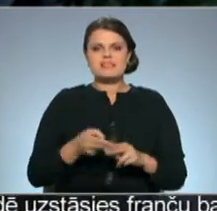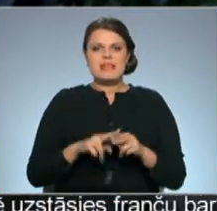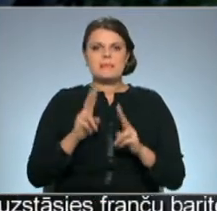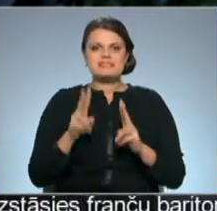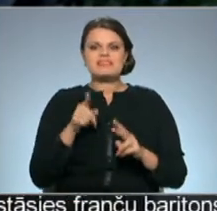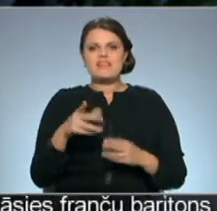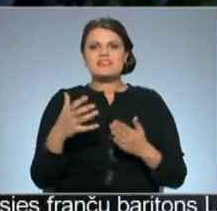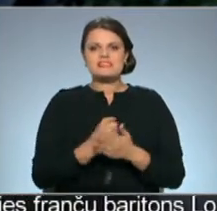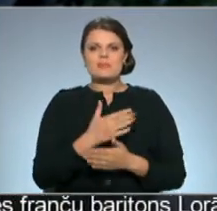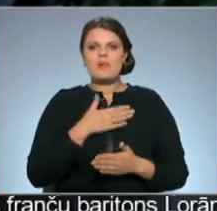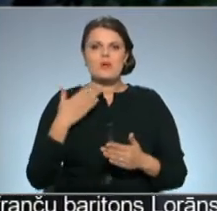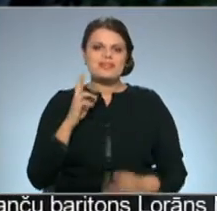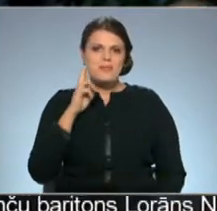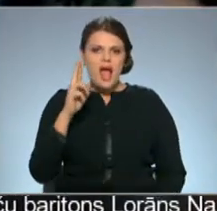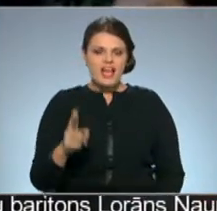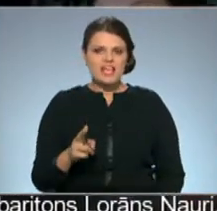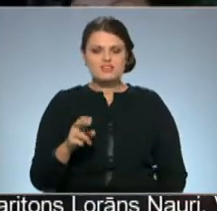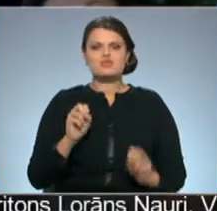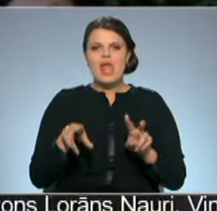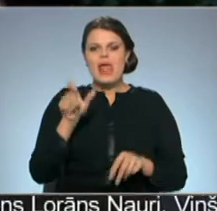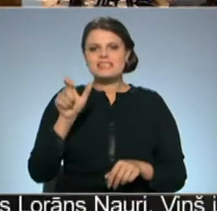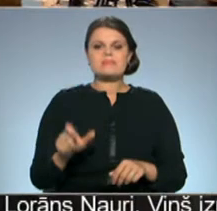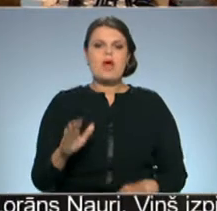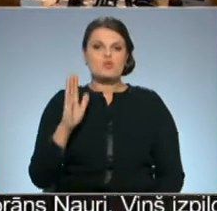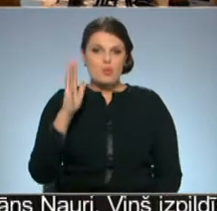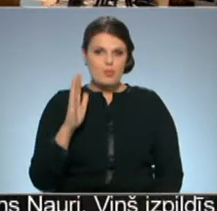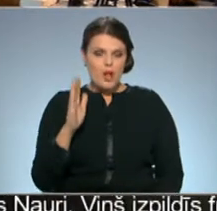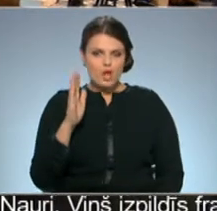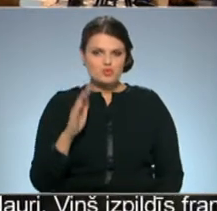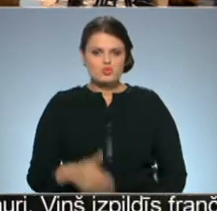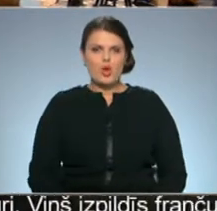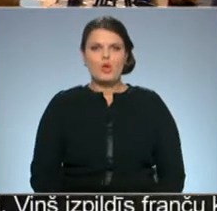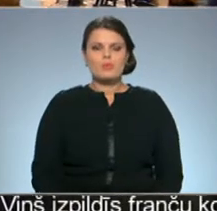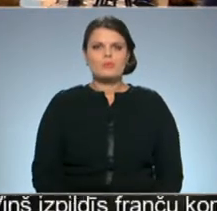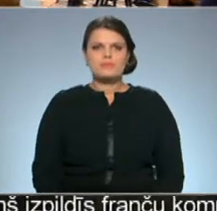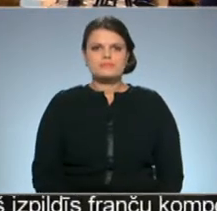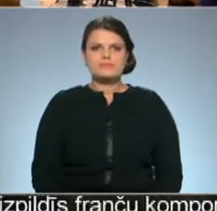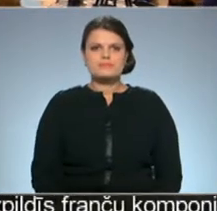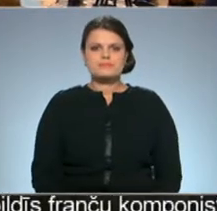saņēma ārkārtīgi pārliecinošu eksperta balsojumu. Līga Ozola, Uģis Jakubāns, Latvijas televīzija.